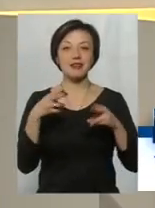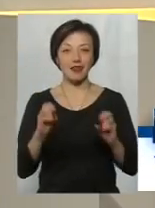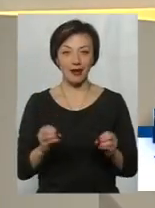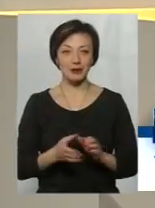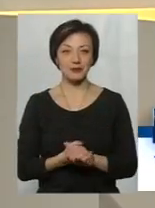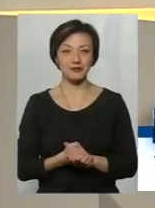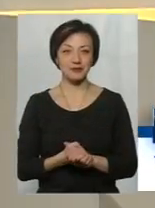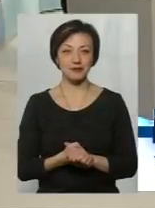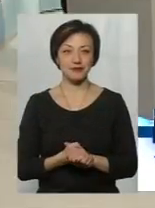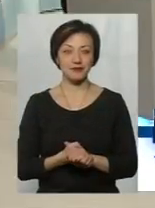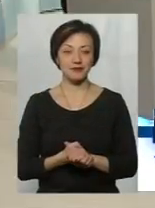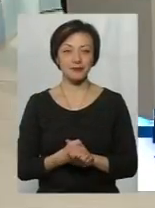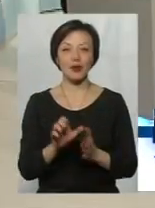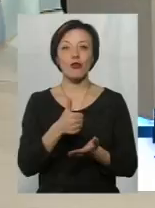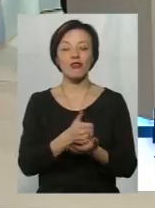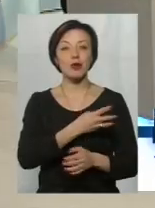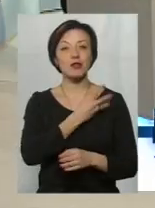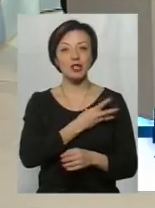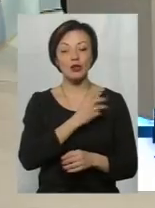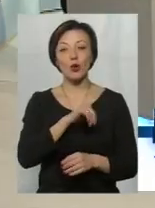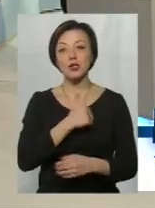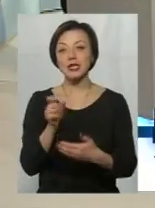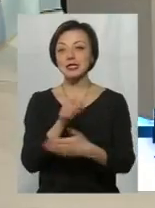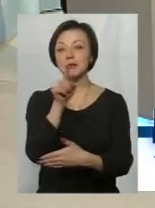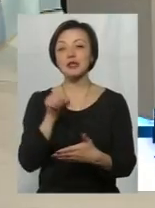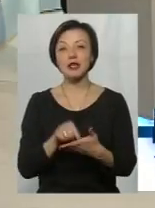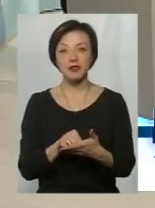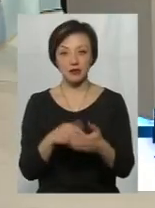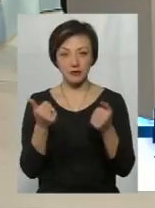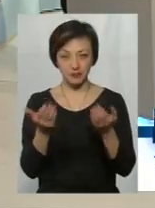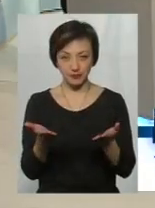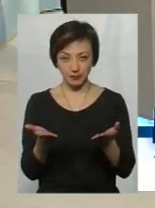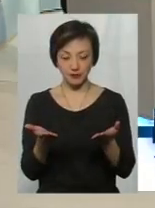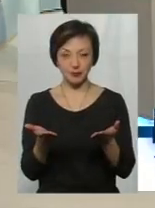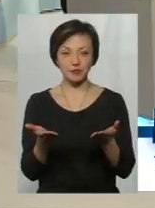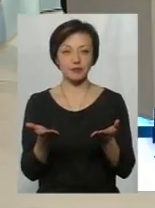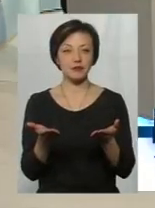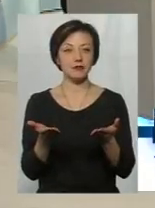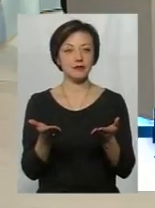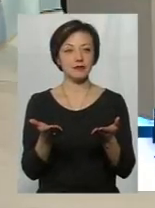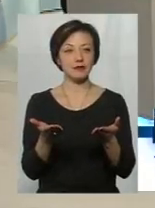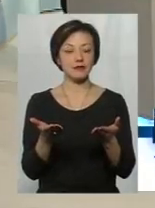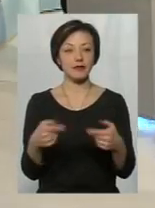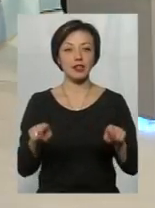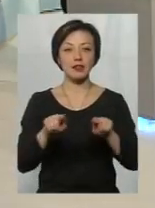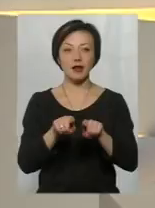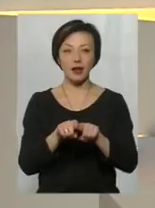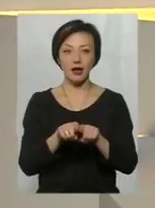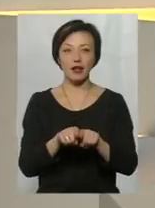Будете вчитись. Головне бажання. Хтіла б наступним запитанням для вас було таке.